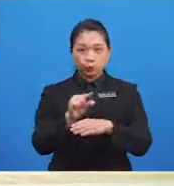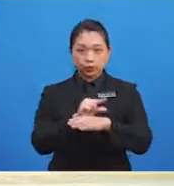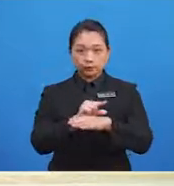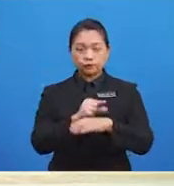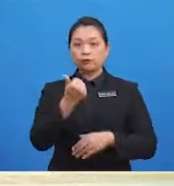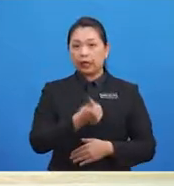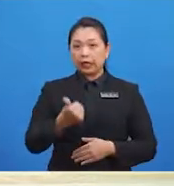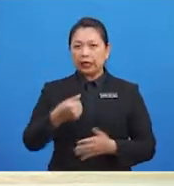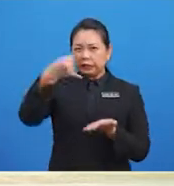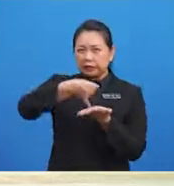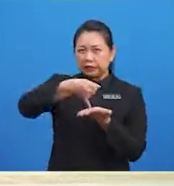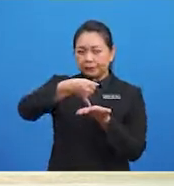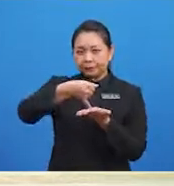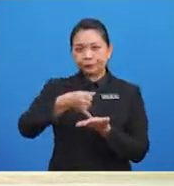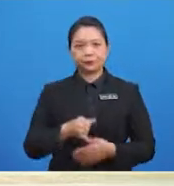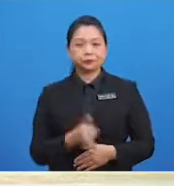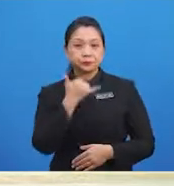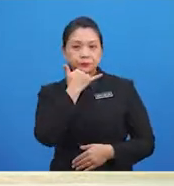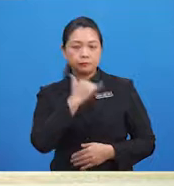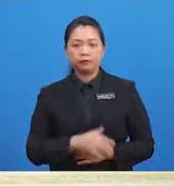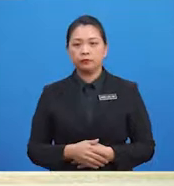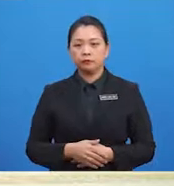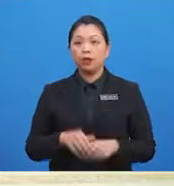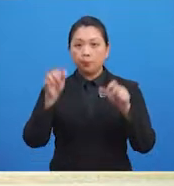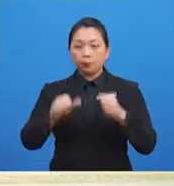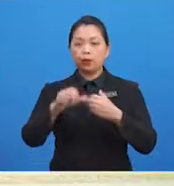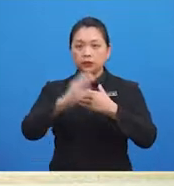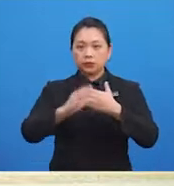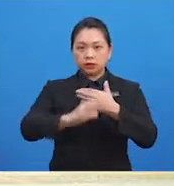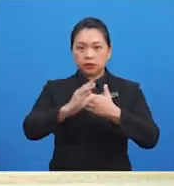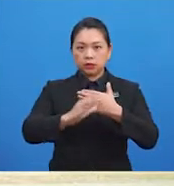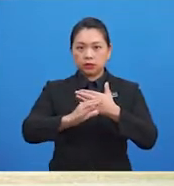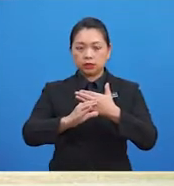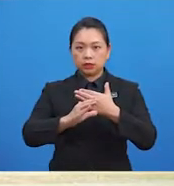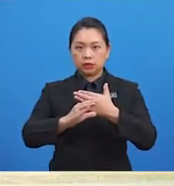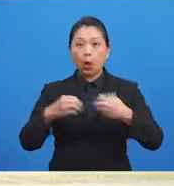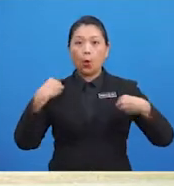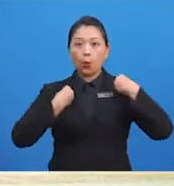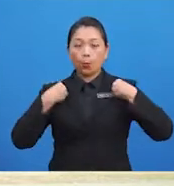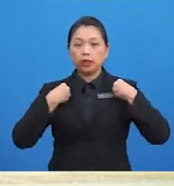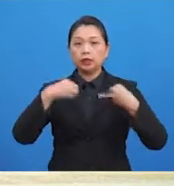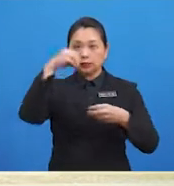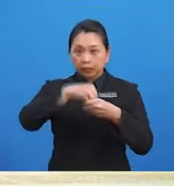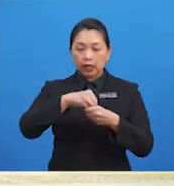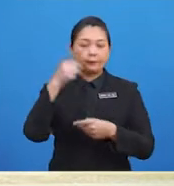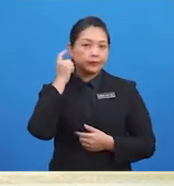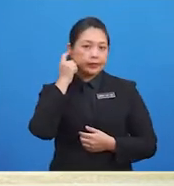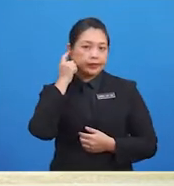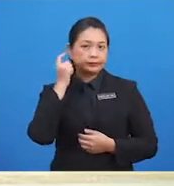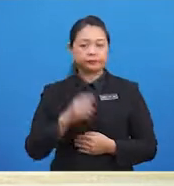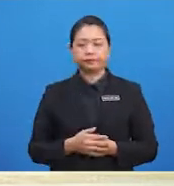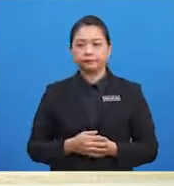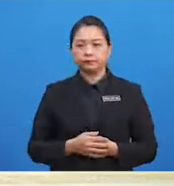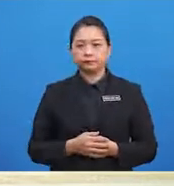telinga Dan Gambar yang terakhir Kita perlu mengetip